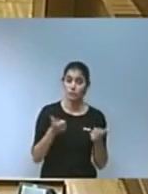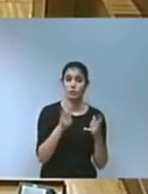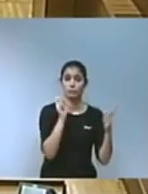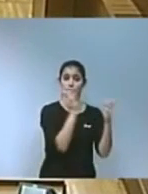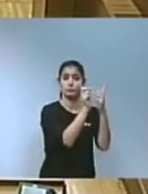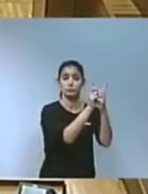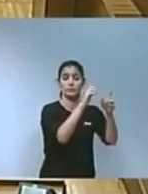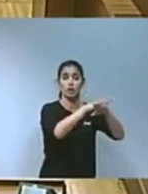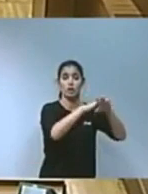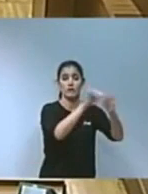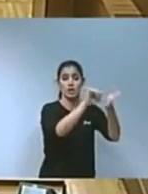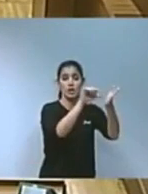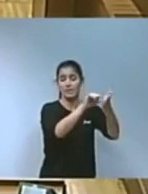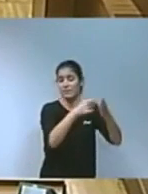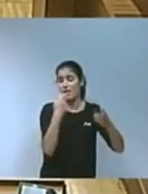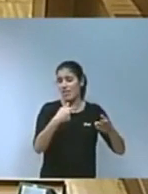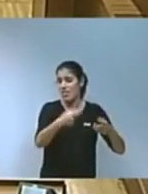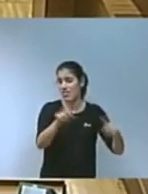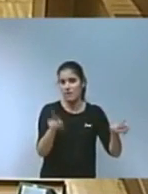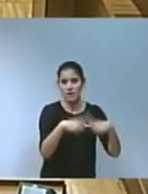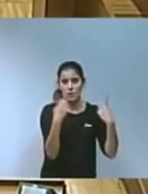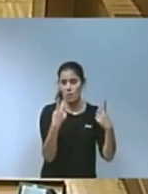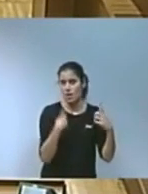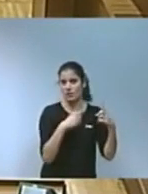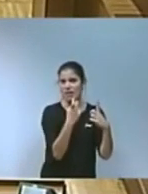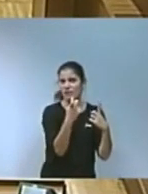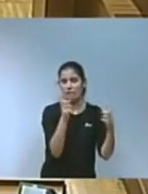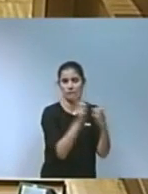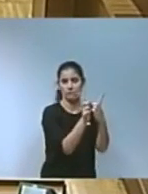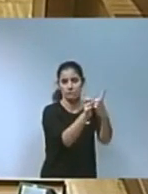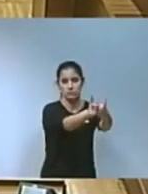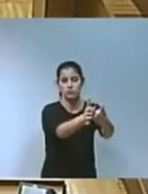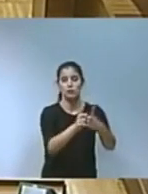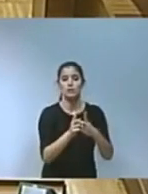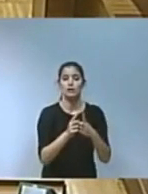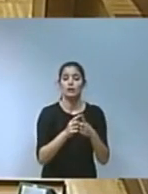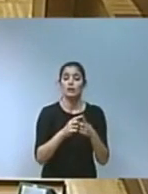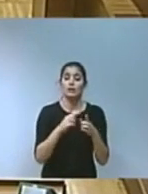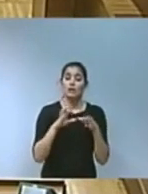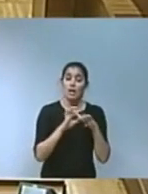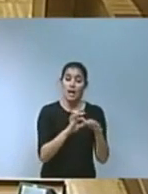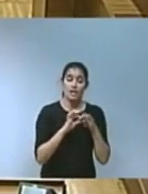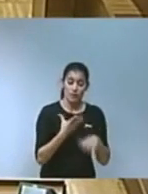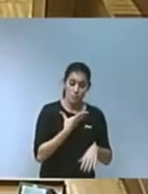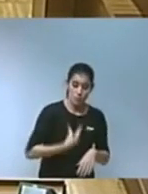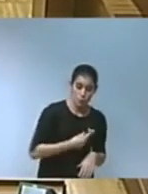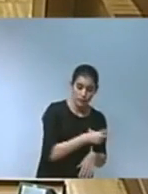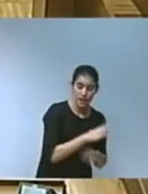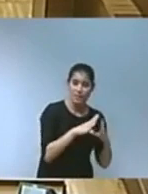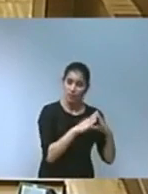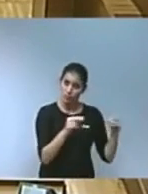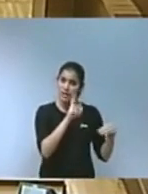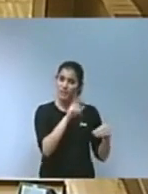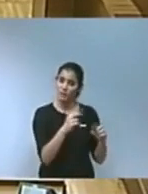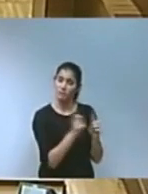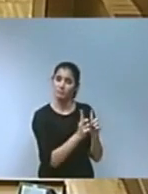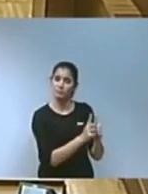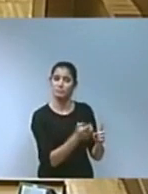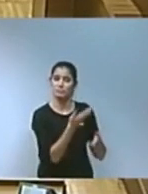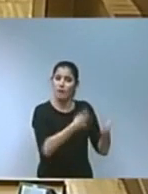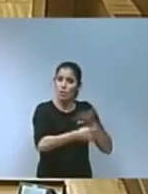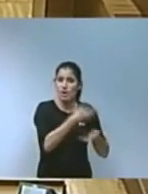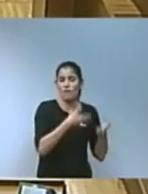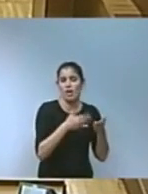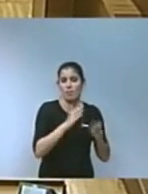les vegades que faci falta farem aliances amb les comunitats autònomes de Múrcia o Andalusia en els objectius que compartim